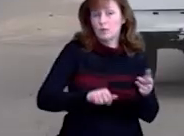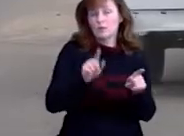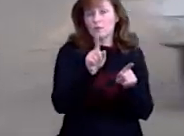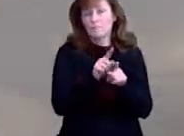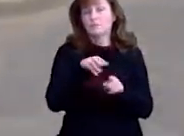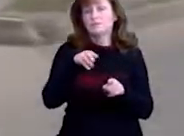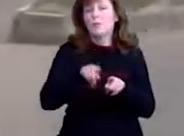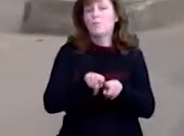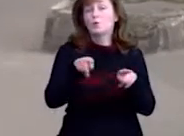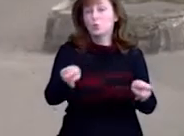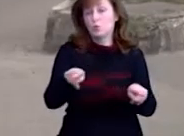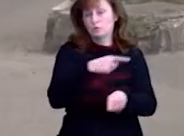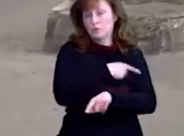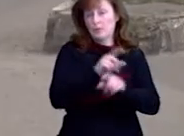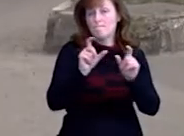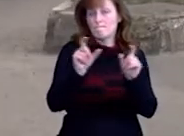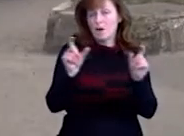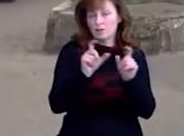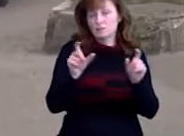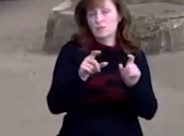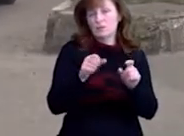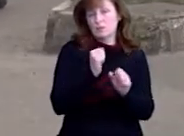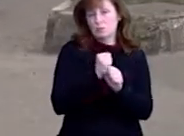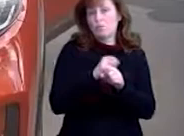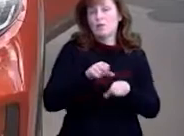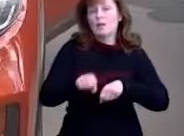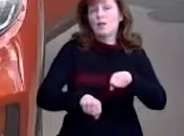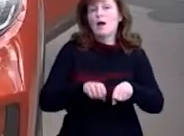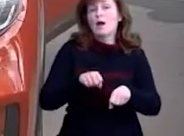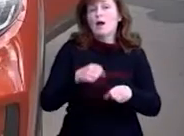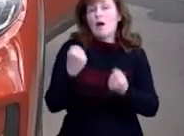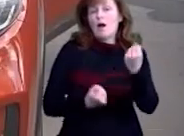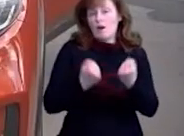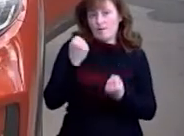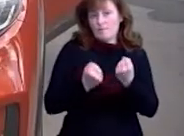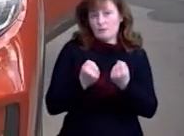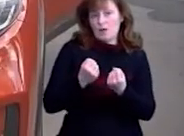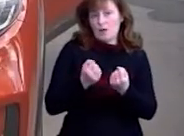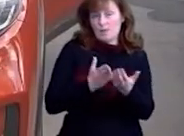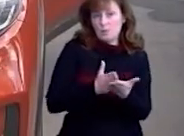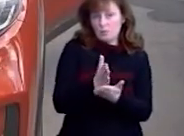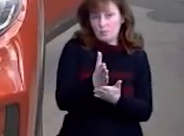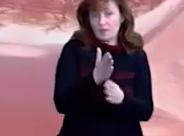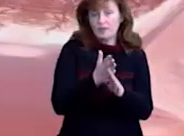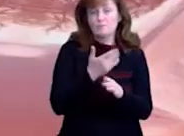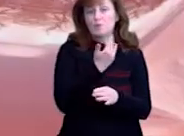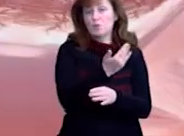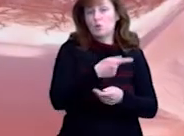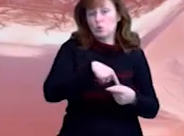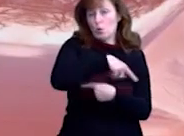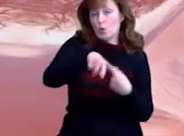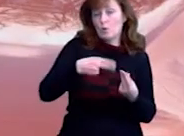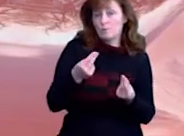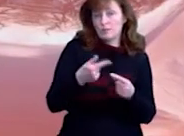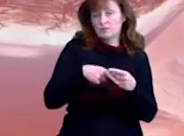магазинів сьогодні провели автопробіг вулицями міста. Марина Паянок, власниця трьох магазинів одягу, каже, її бізнес через